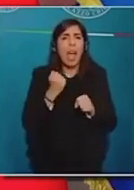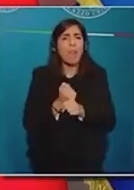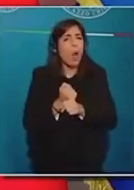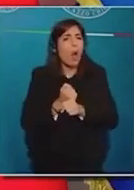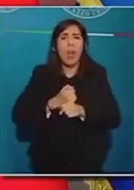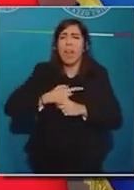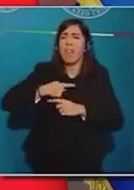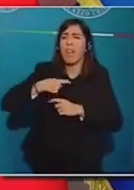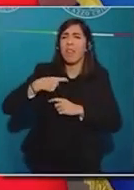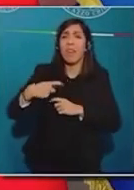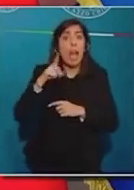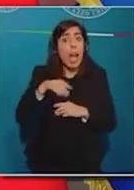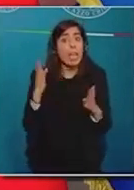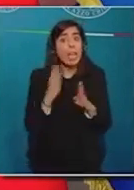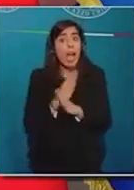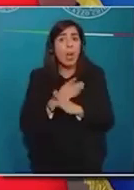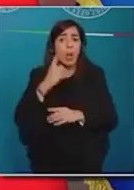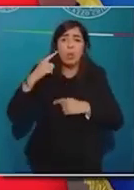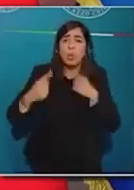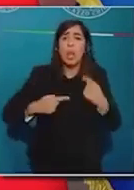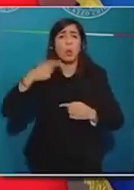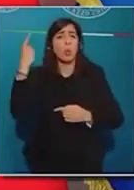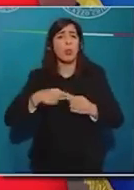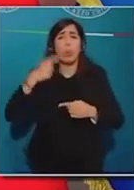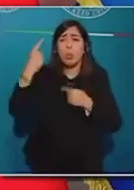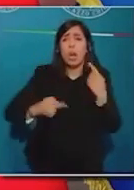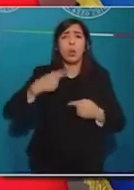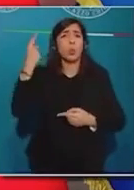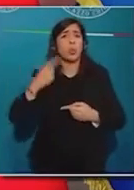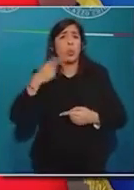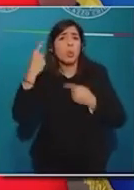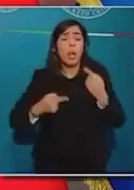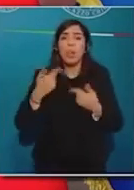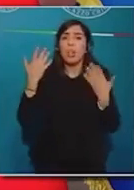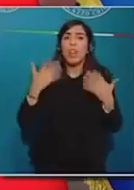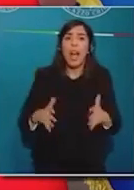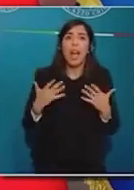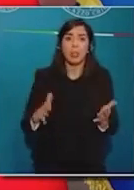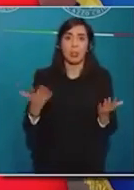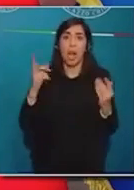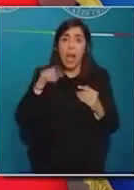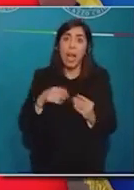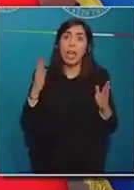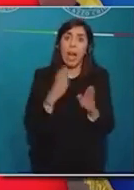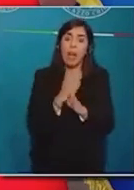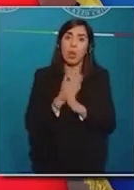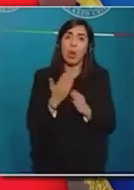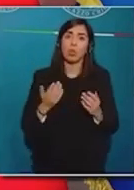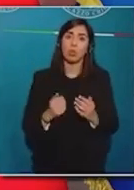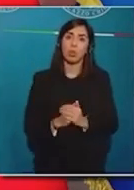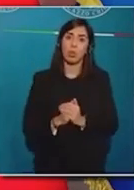assicuro anche ad agosto. Abbiamo fatto varie riunioni anche ad agosto. Adesso è il momento, quello che